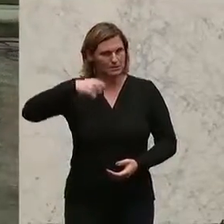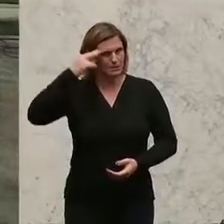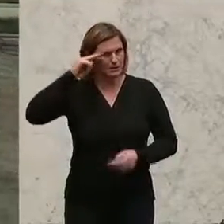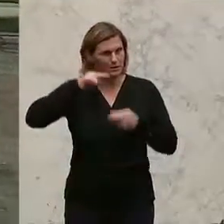Nicolau.